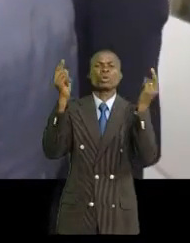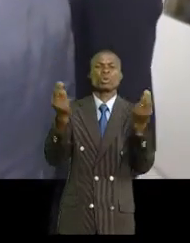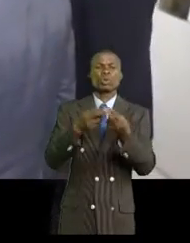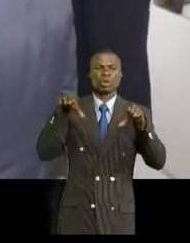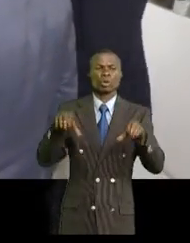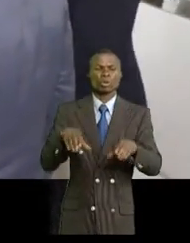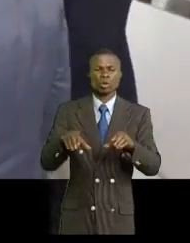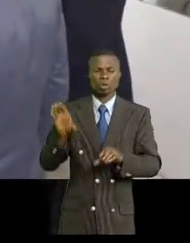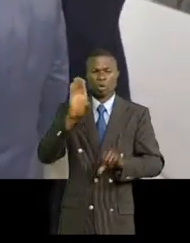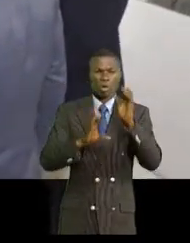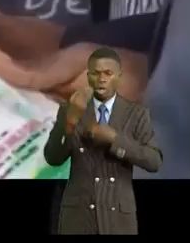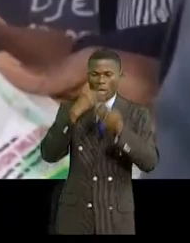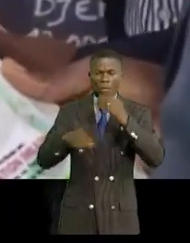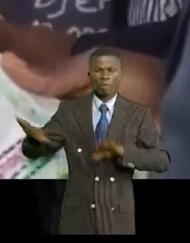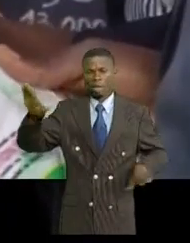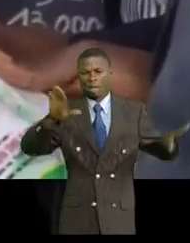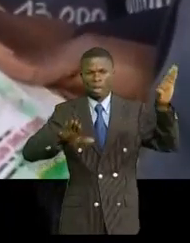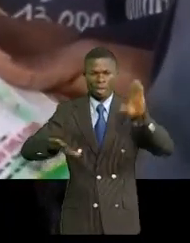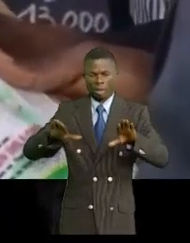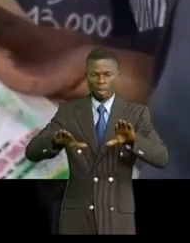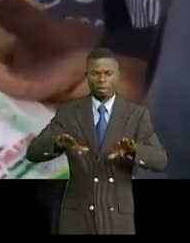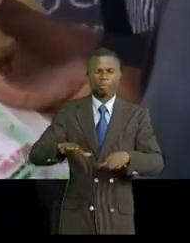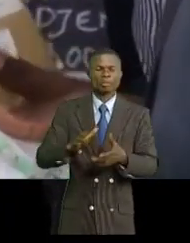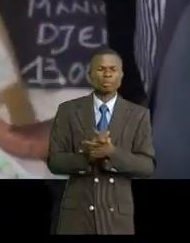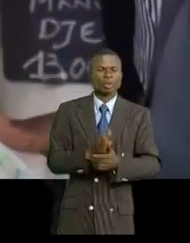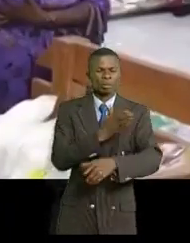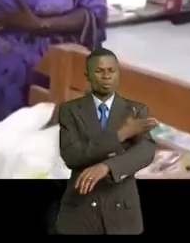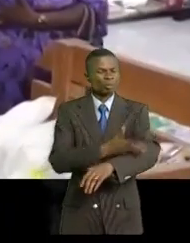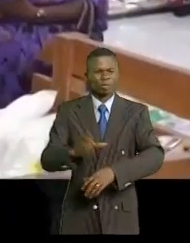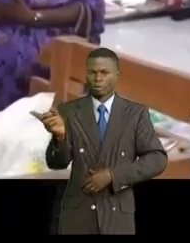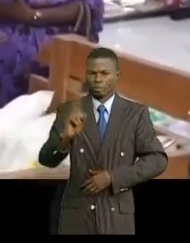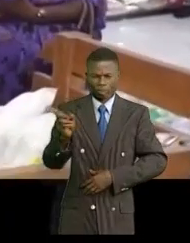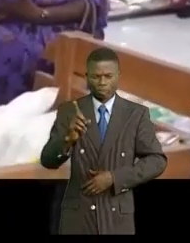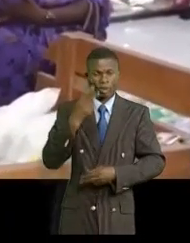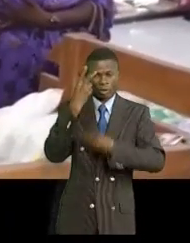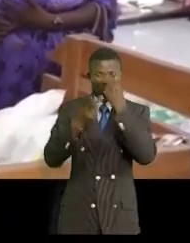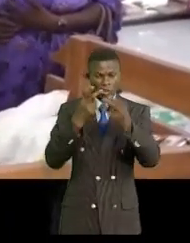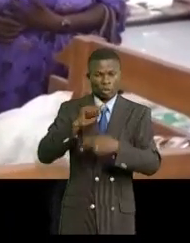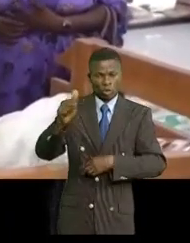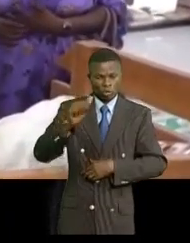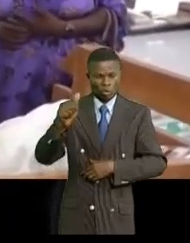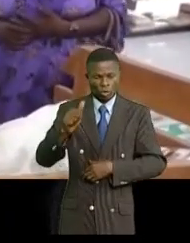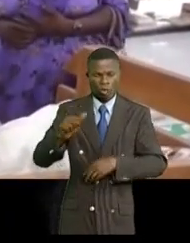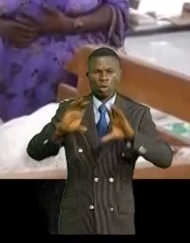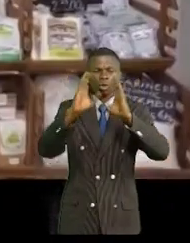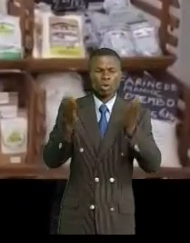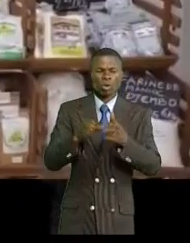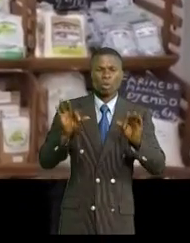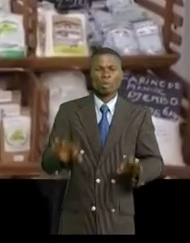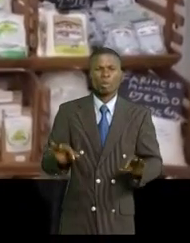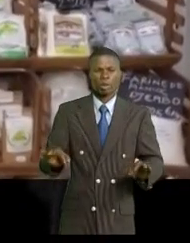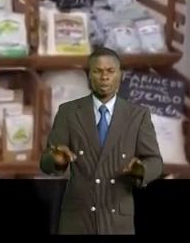bio-végétale en scellée, pas de répit pour le ministre de l'Industrie. Il a effectué une descente à la coopérative Mabélé,